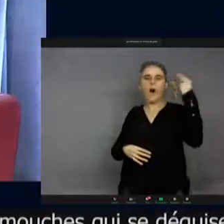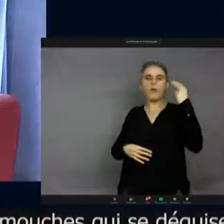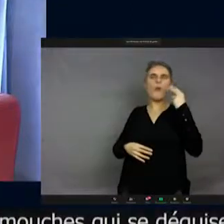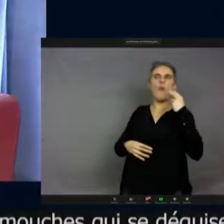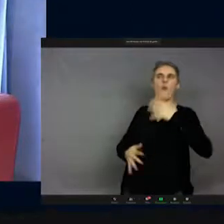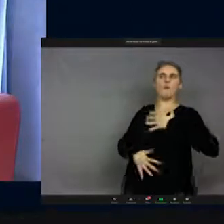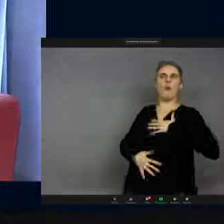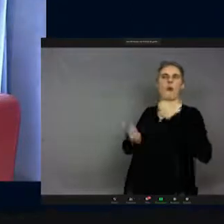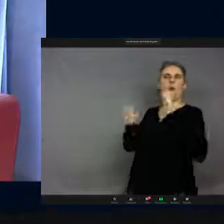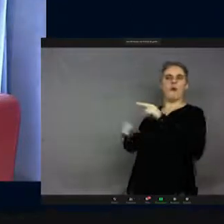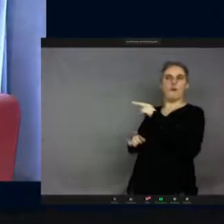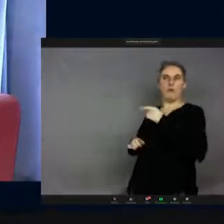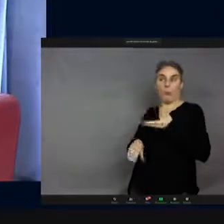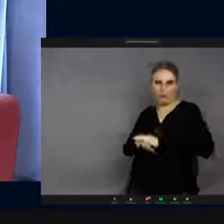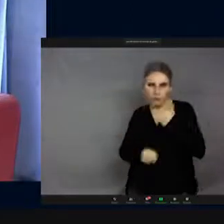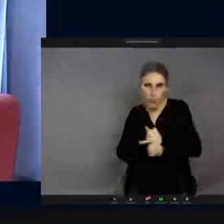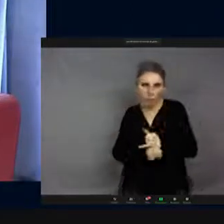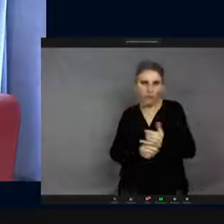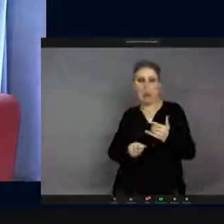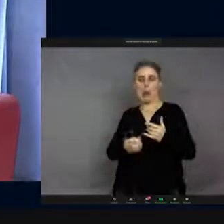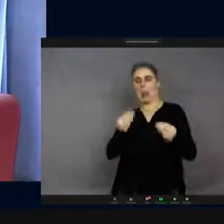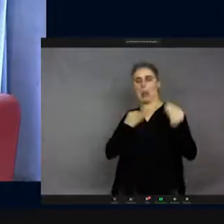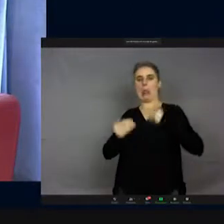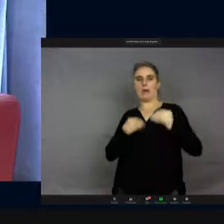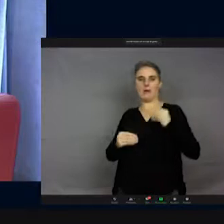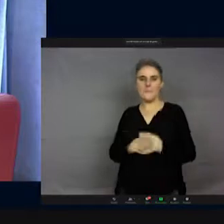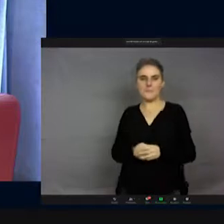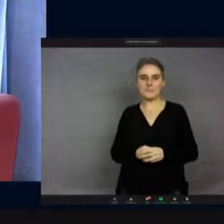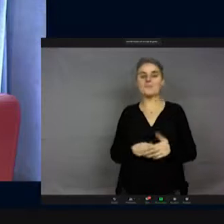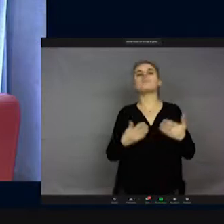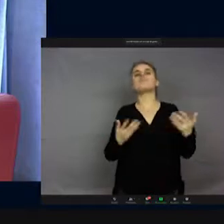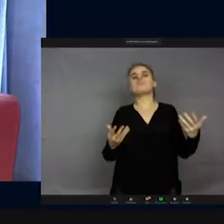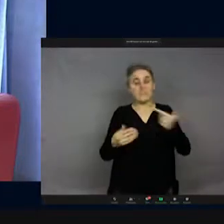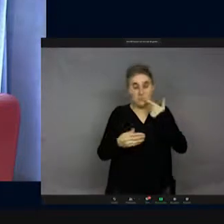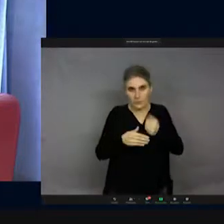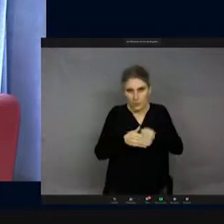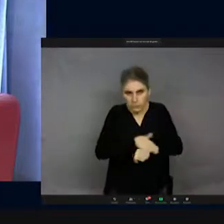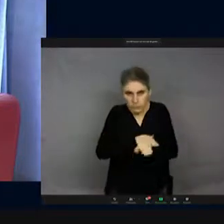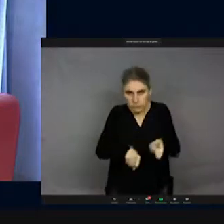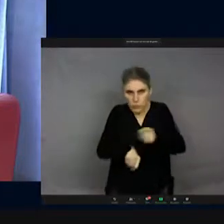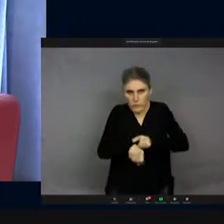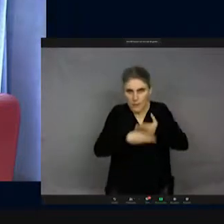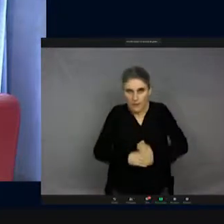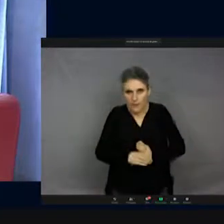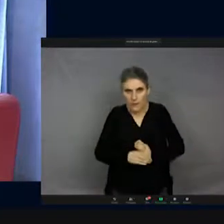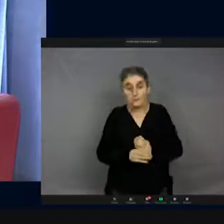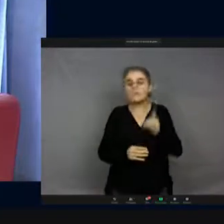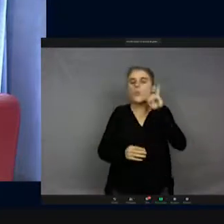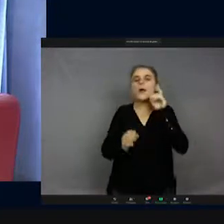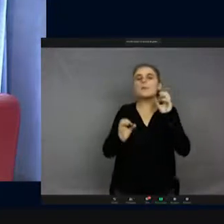va dire que c'est de l'inné parce qu'on ne peut pas, au cours de sa vie, c'est un peu ce qui caractérise le vivant, sauf si on parle